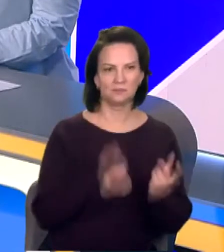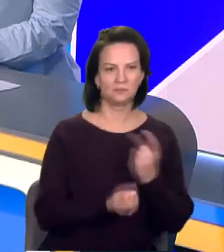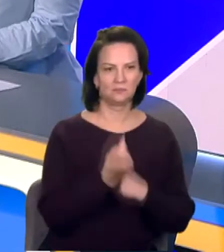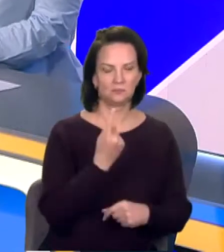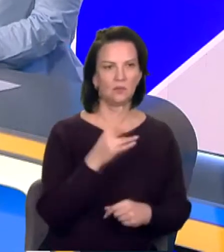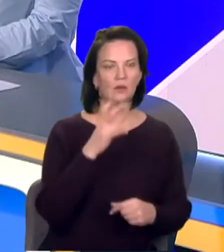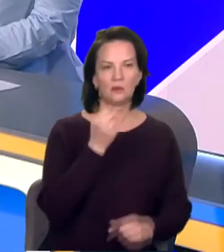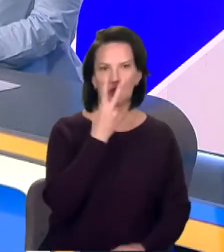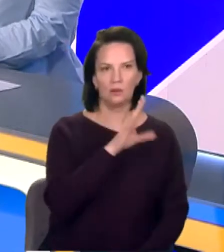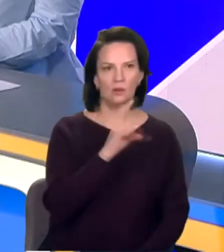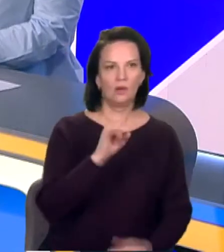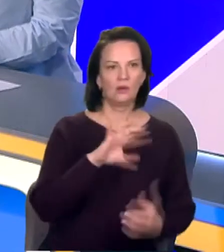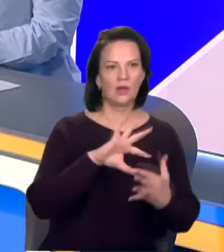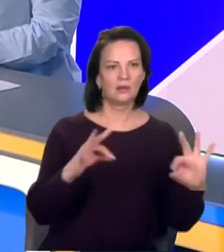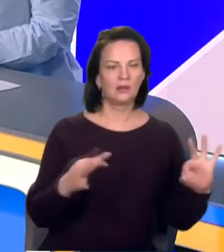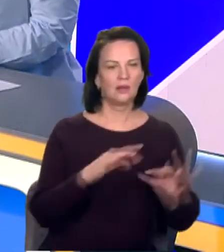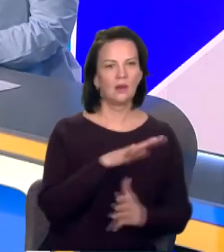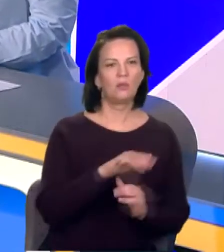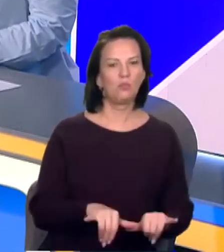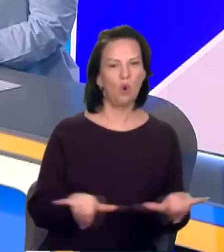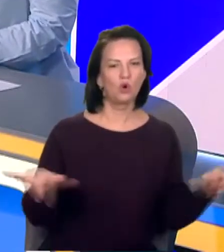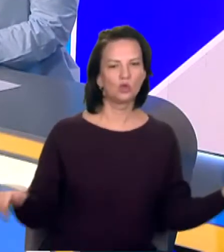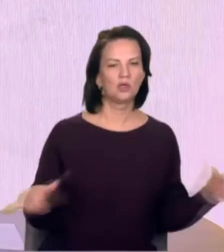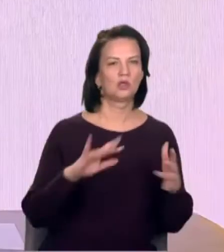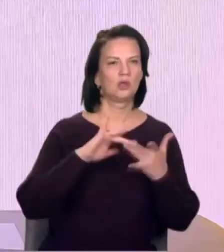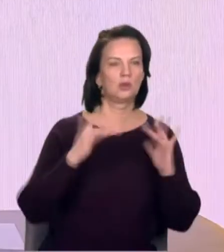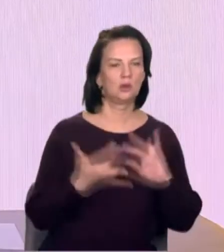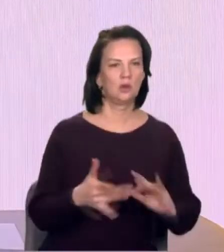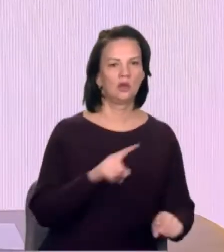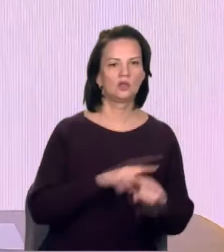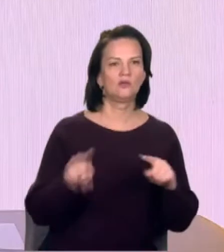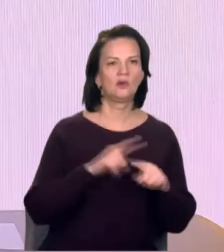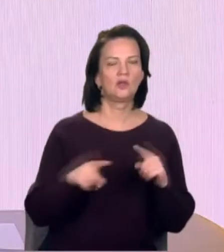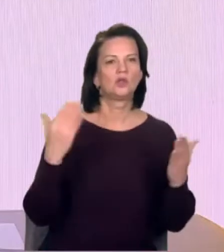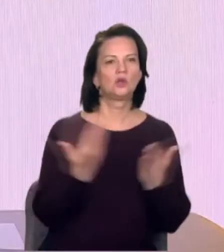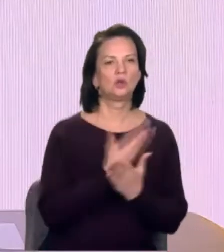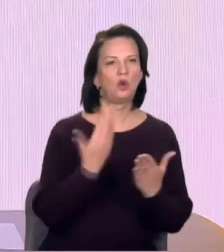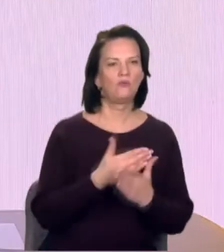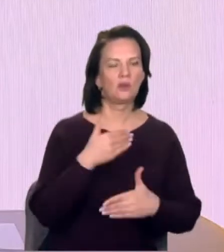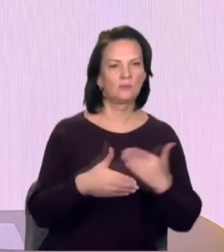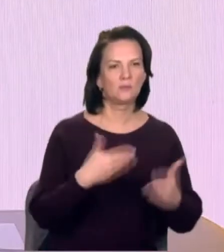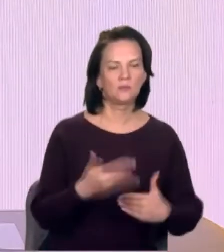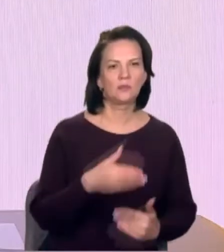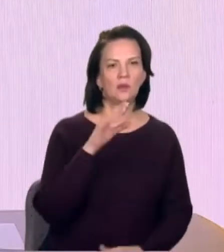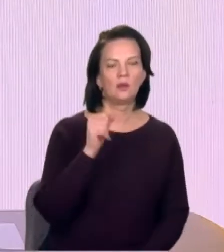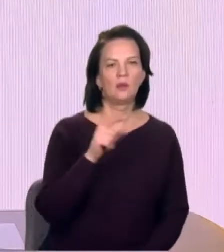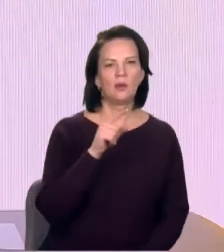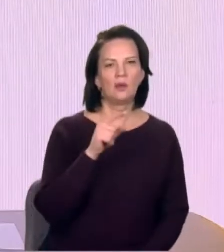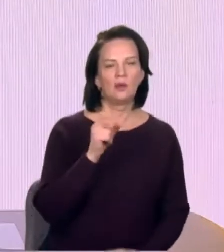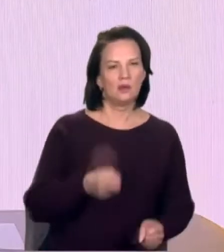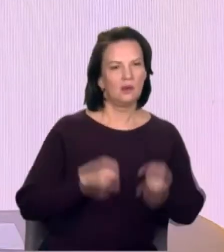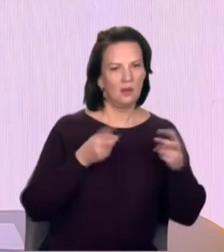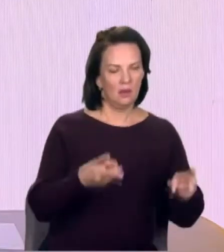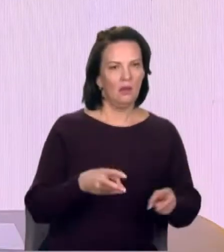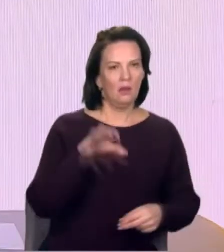доступний інтернет і швидші новинні цикли, зловмисні суб'єкти використовують дезінформацію.